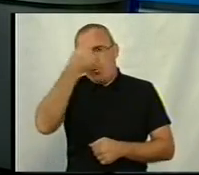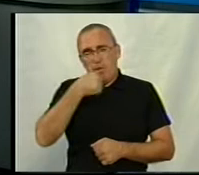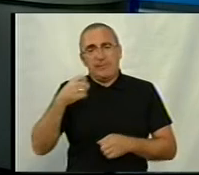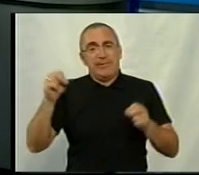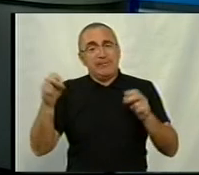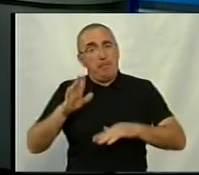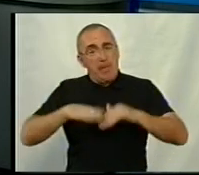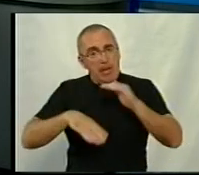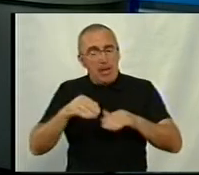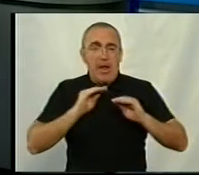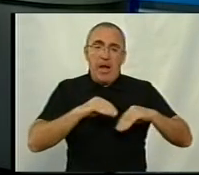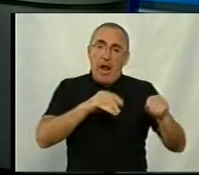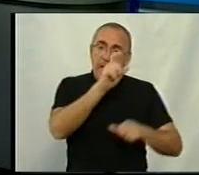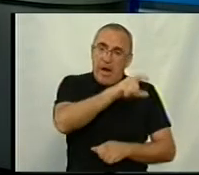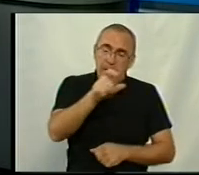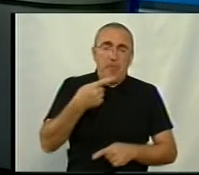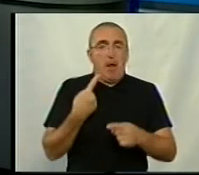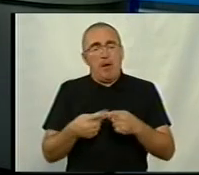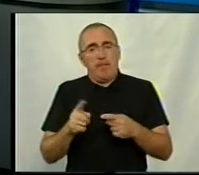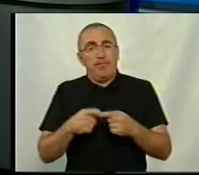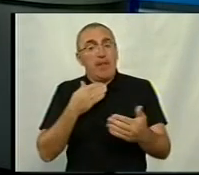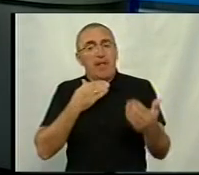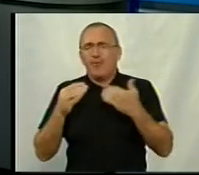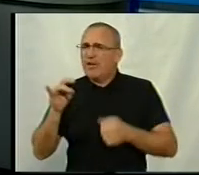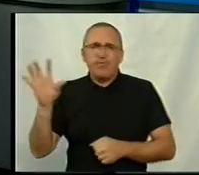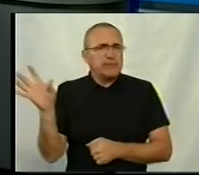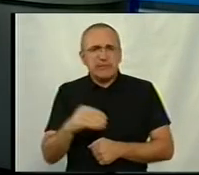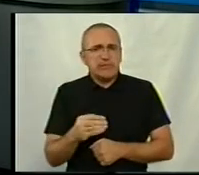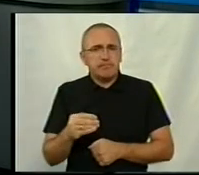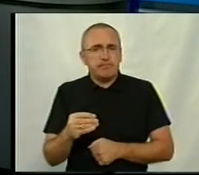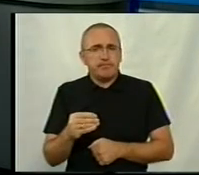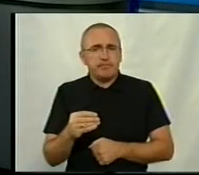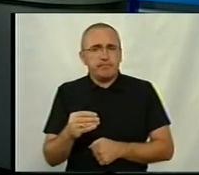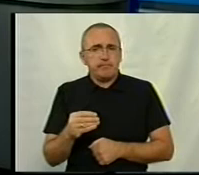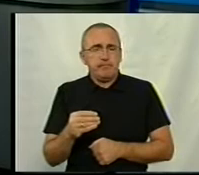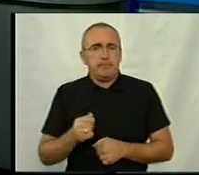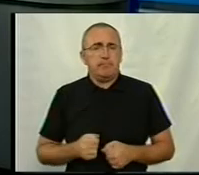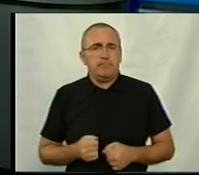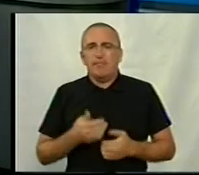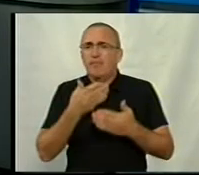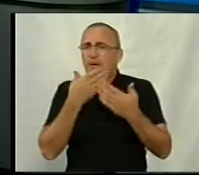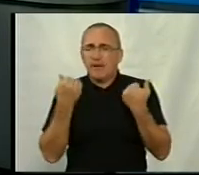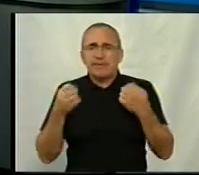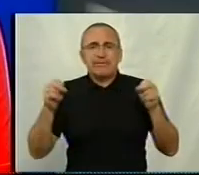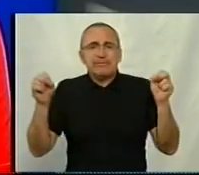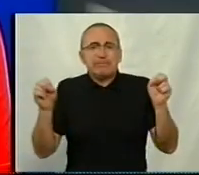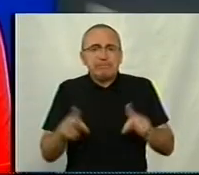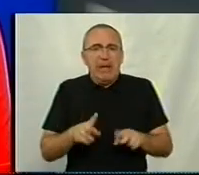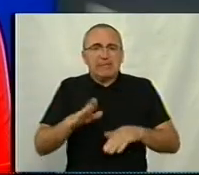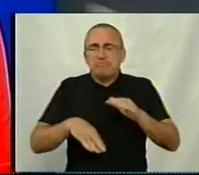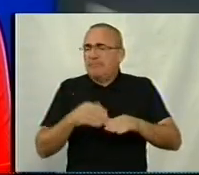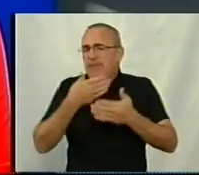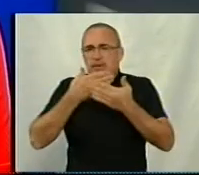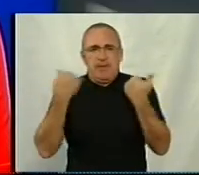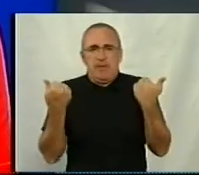спеціалістам, аграріям чи всім? Тобто немає все ж таки такої спеціалізації? Немає. Спеціалізації немає,